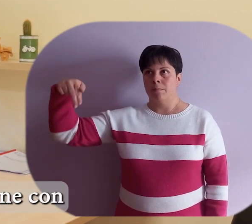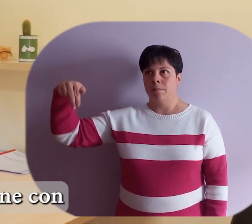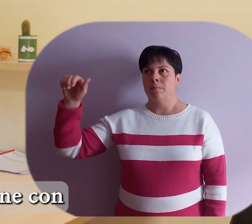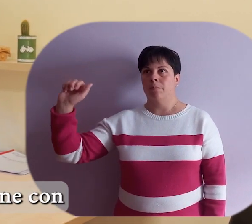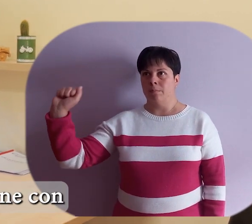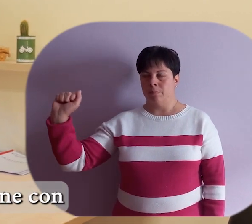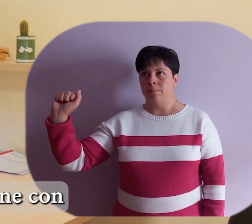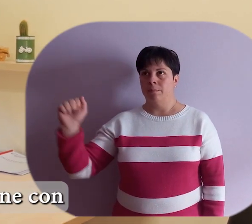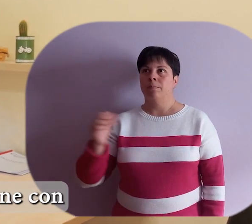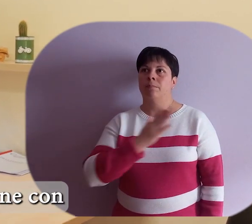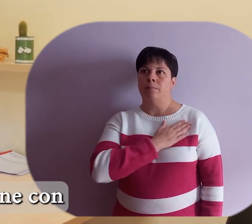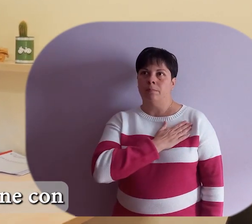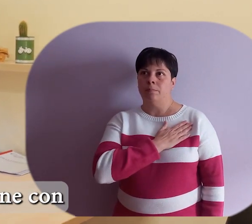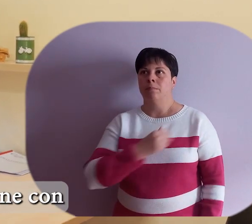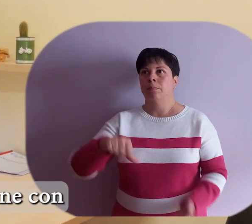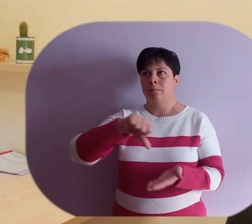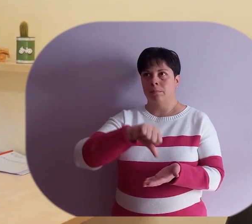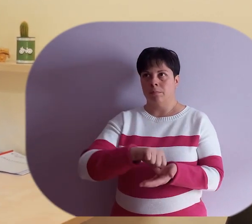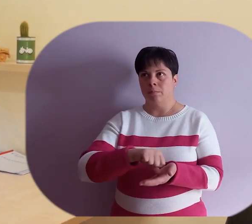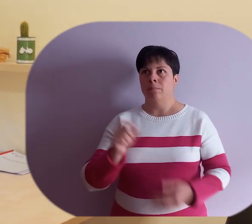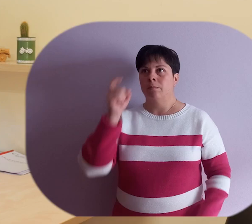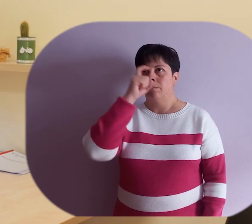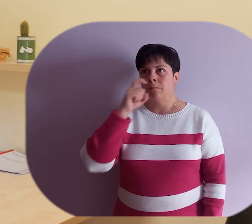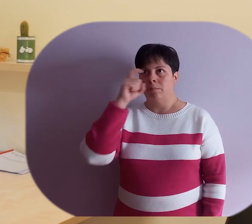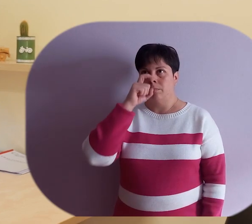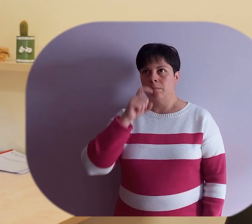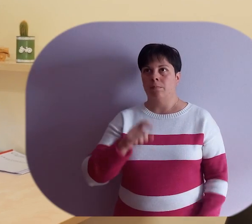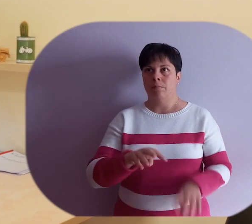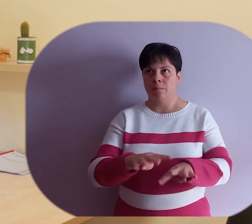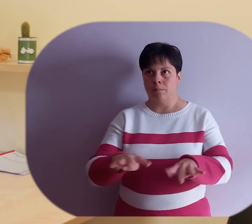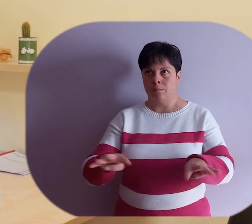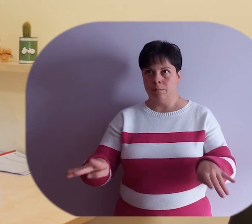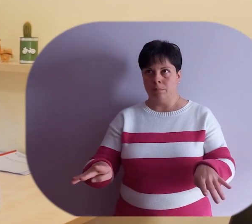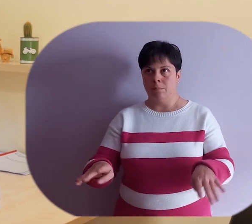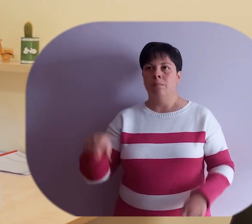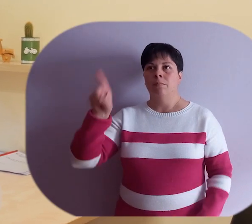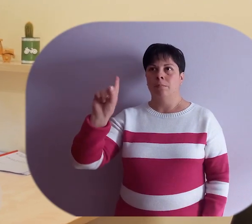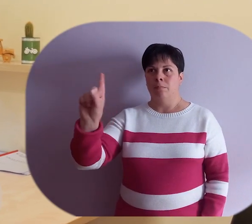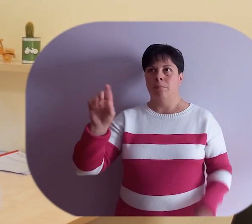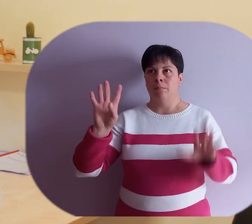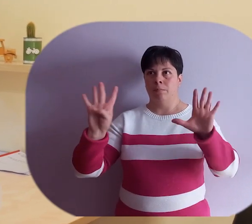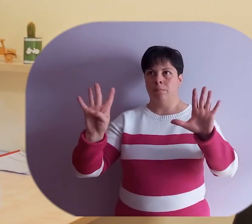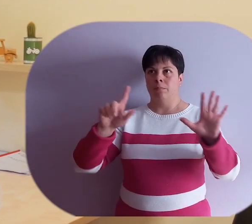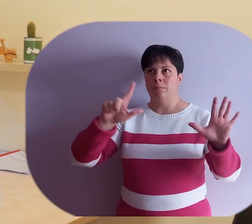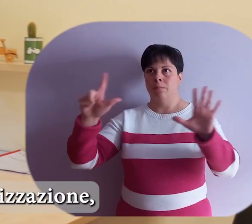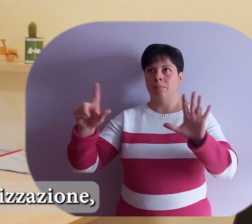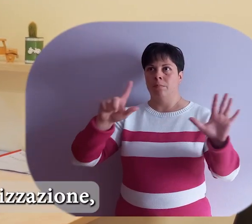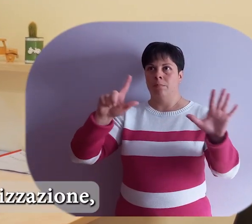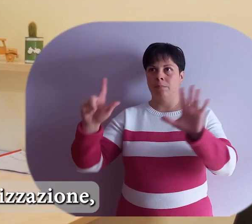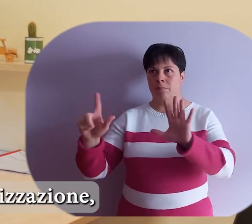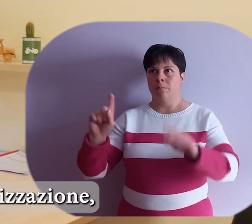vengono inserite delle persone con disabilità nelle state ragazzi. Da questa esperienza